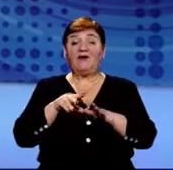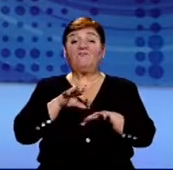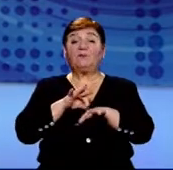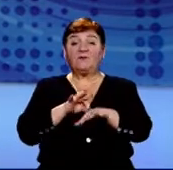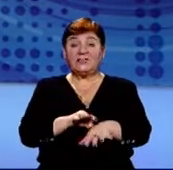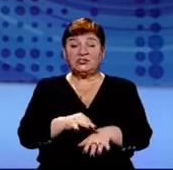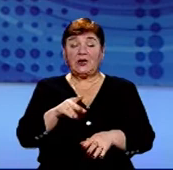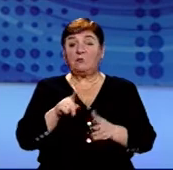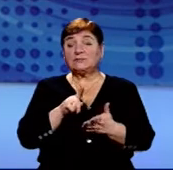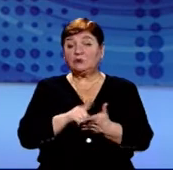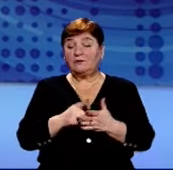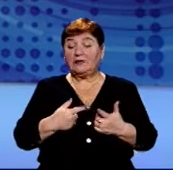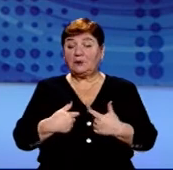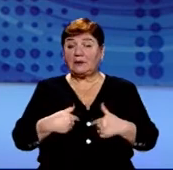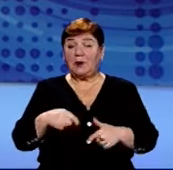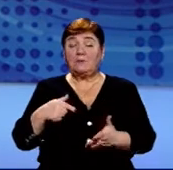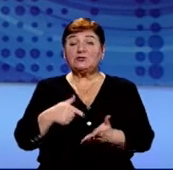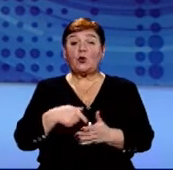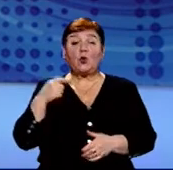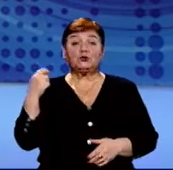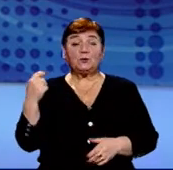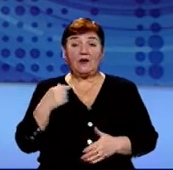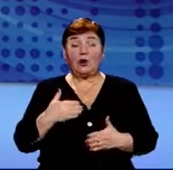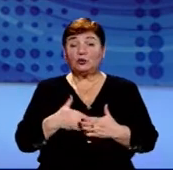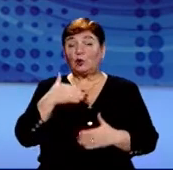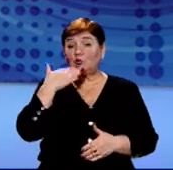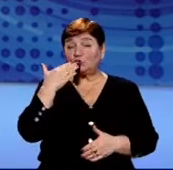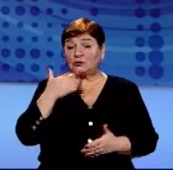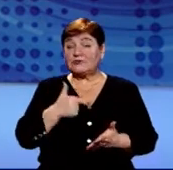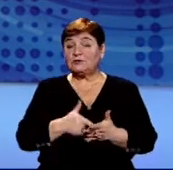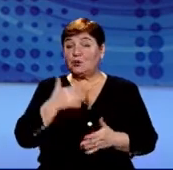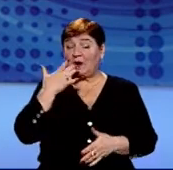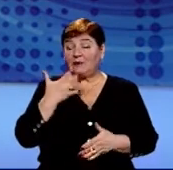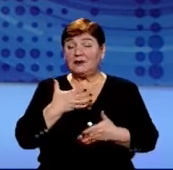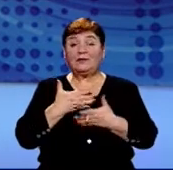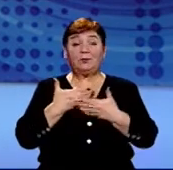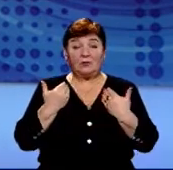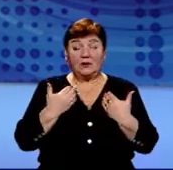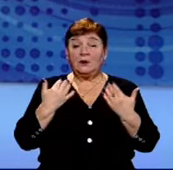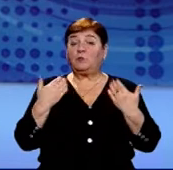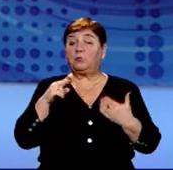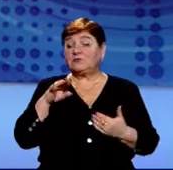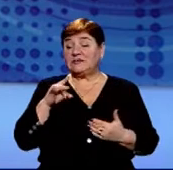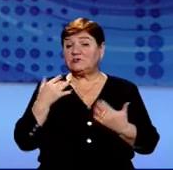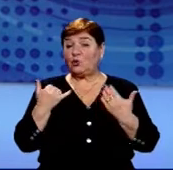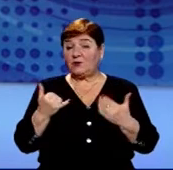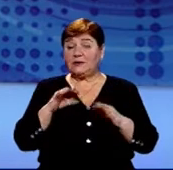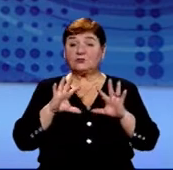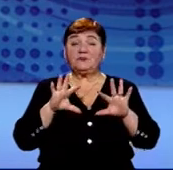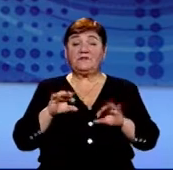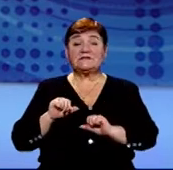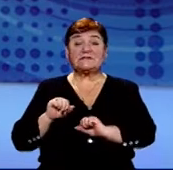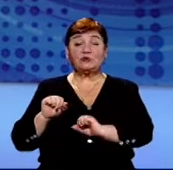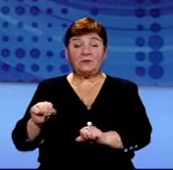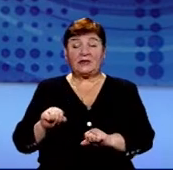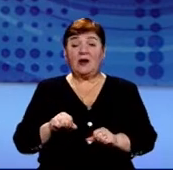недбалості посадовців Департаменту міського господарства до Ужгородської міської ради не надходило. Про це сьогодні нашим кореспондентам розповів заступник